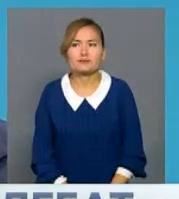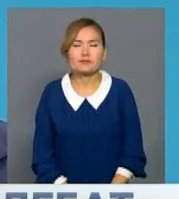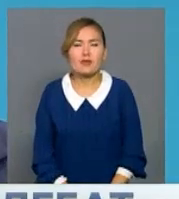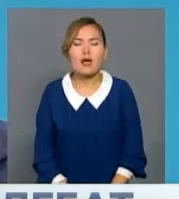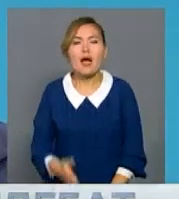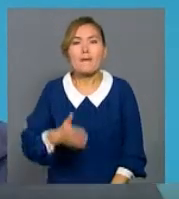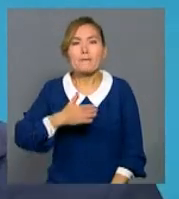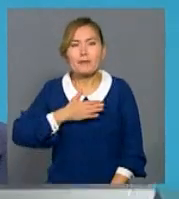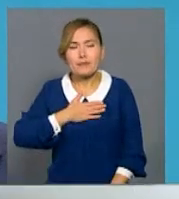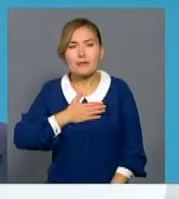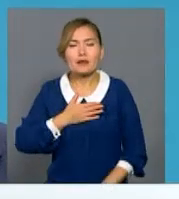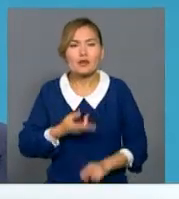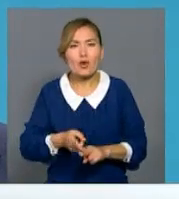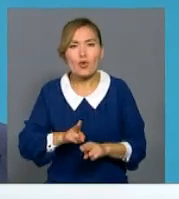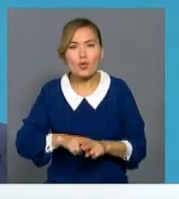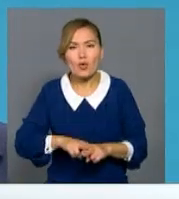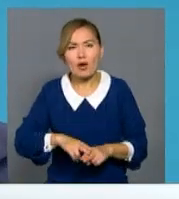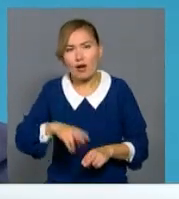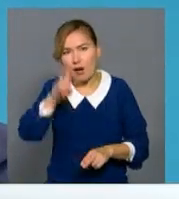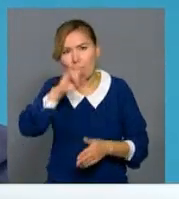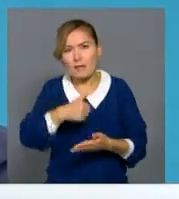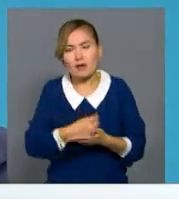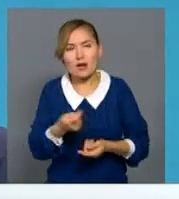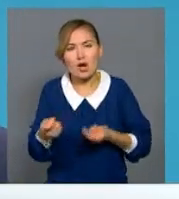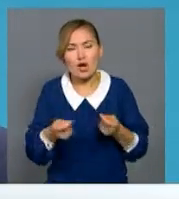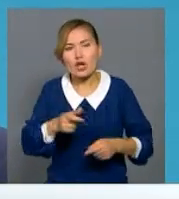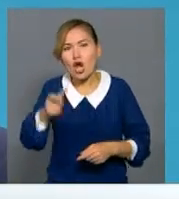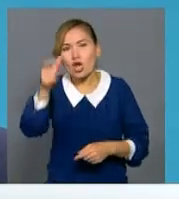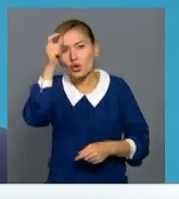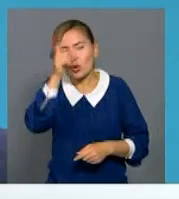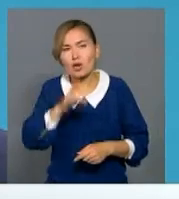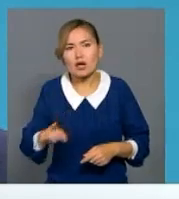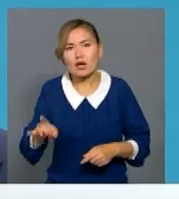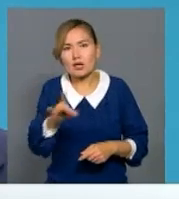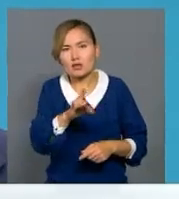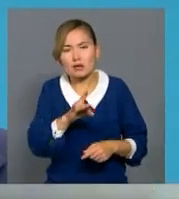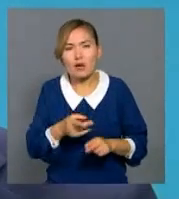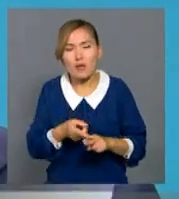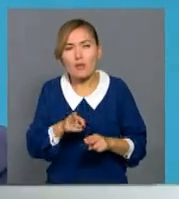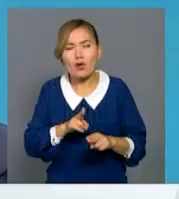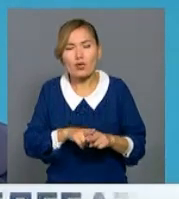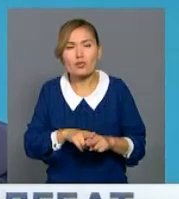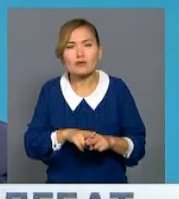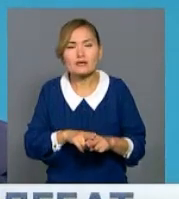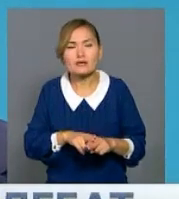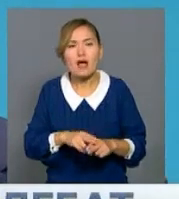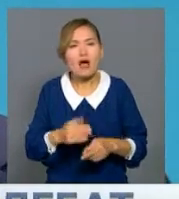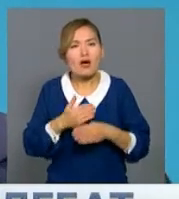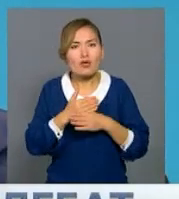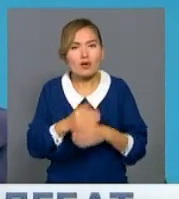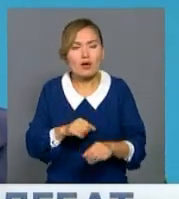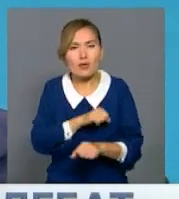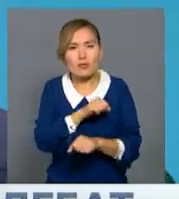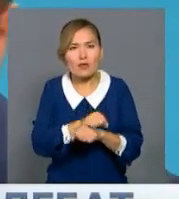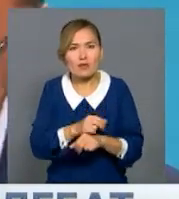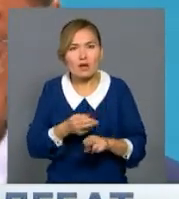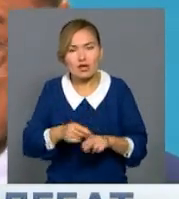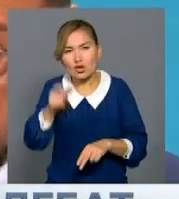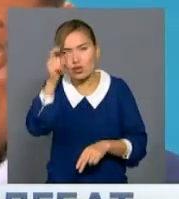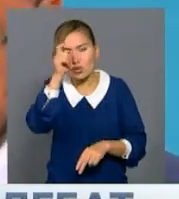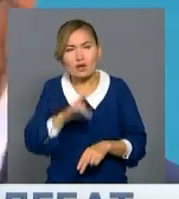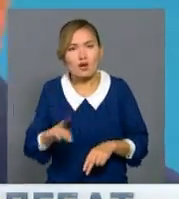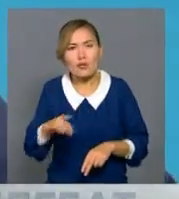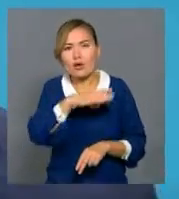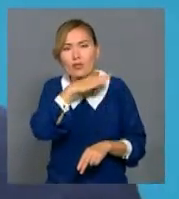Егер мен канцлер болсам, Түркияның еуропалық ұдаққа күрігі туралы кел сөзді тоқтатуды сұнаредім. Үйткені Анкара шектен шығып кетті.